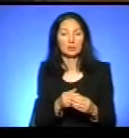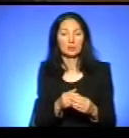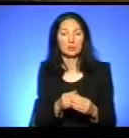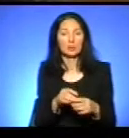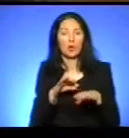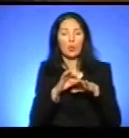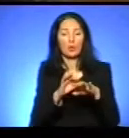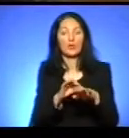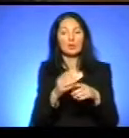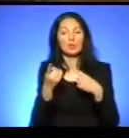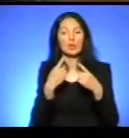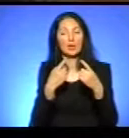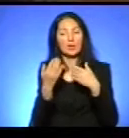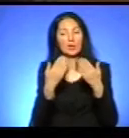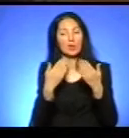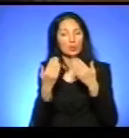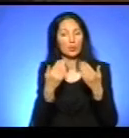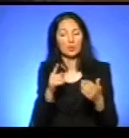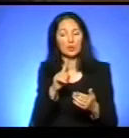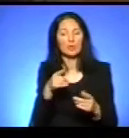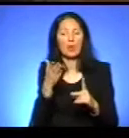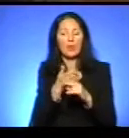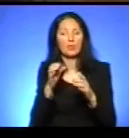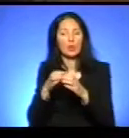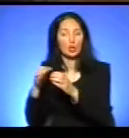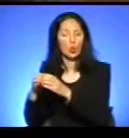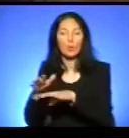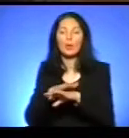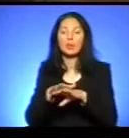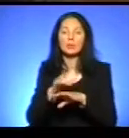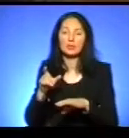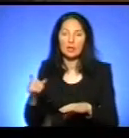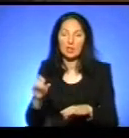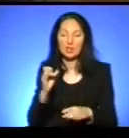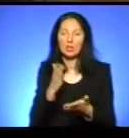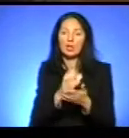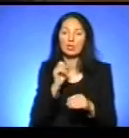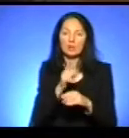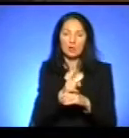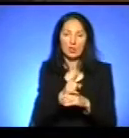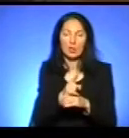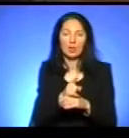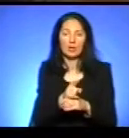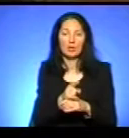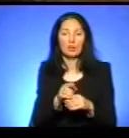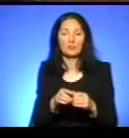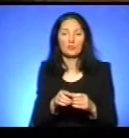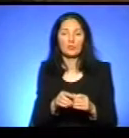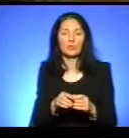провести діалог з пільговими категорій населення, і є завдання голови обласної державної